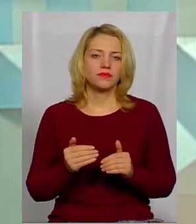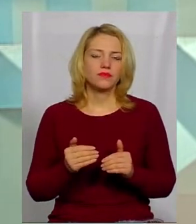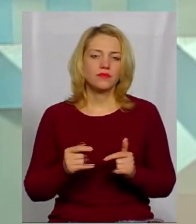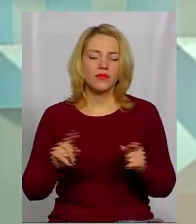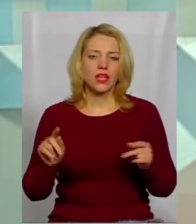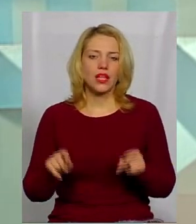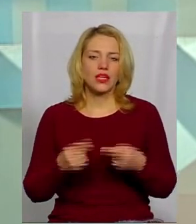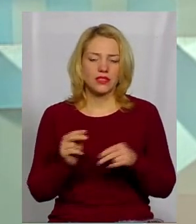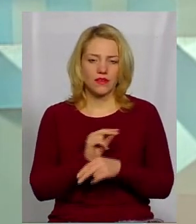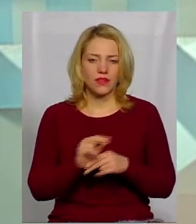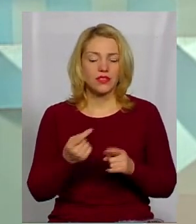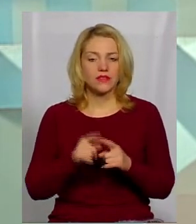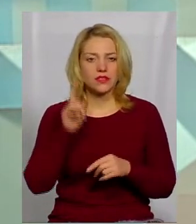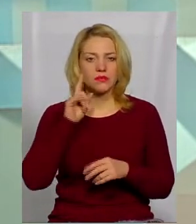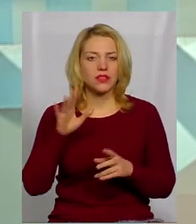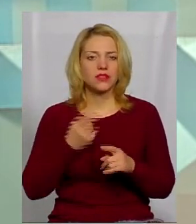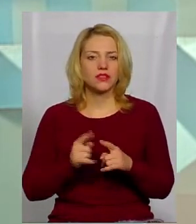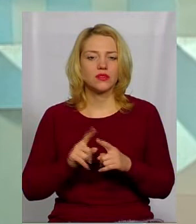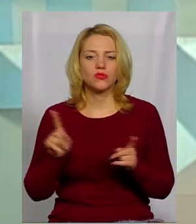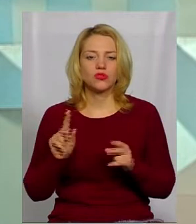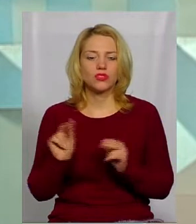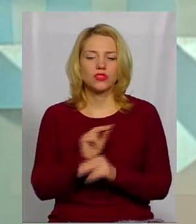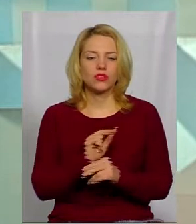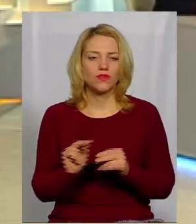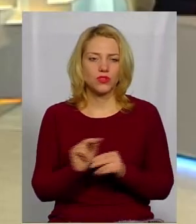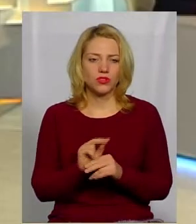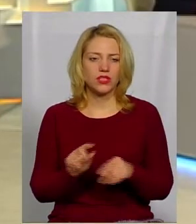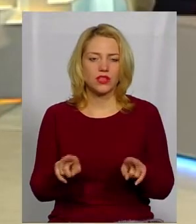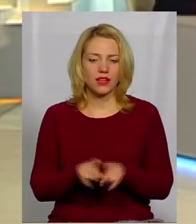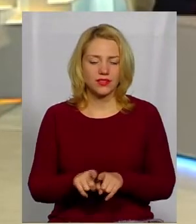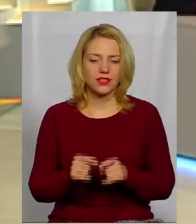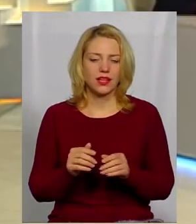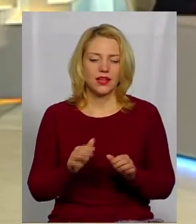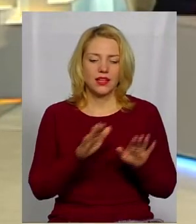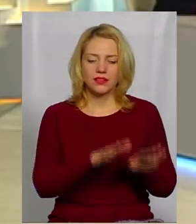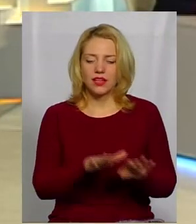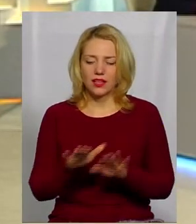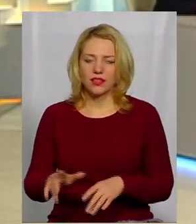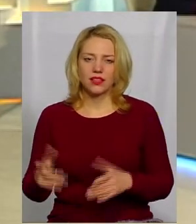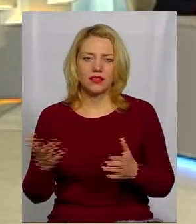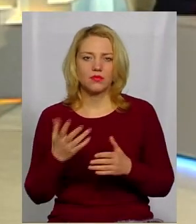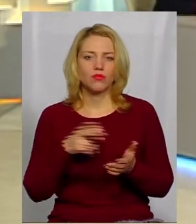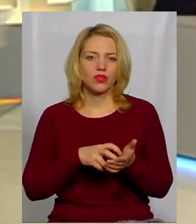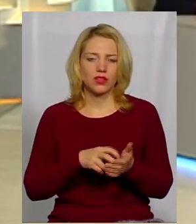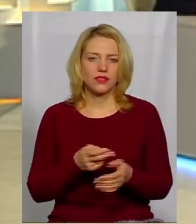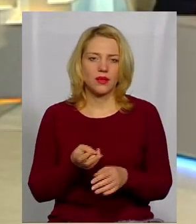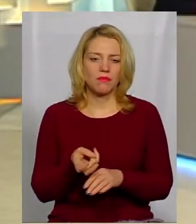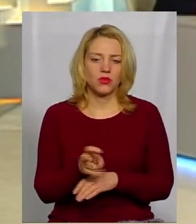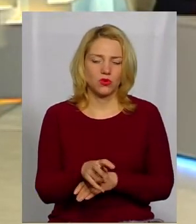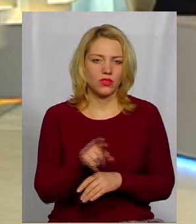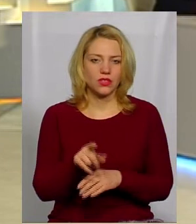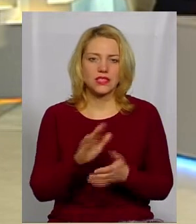реставрується зараз ті ділянки, до яких раніше навіть реставратори боялися підходити. А чому? А тому що стан їх дуже